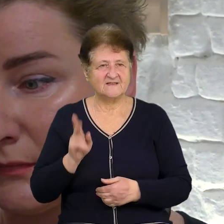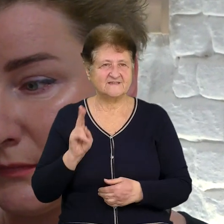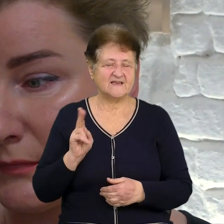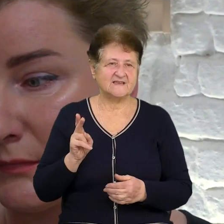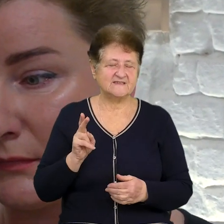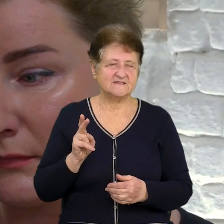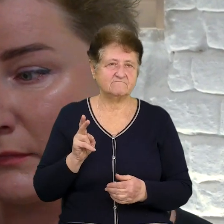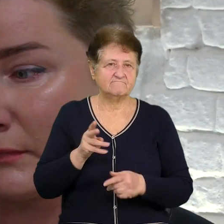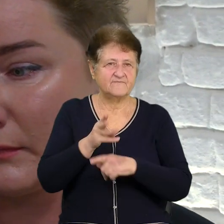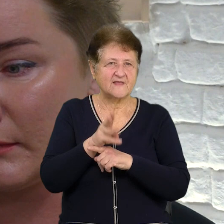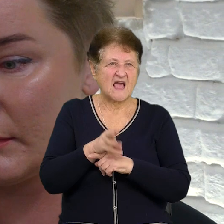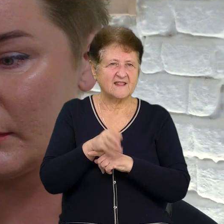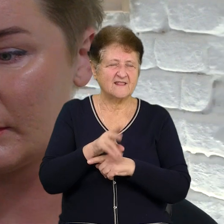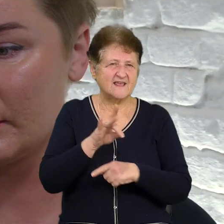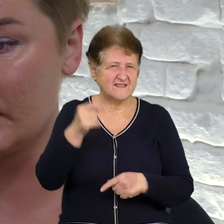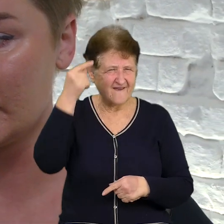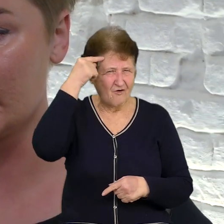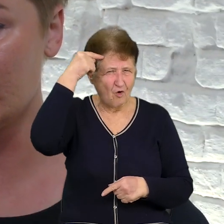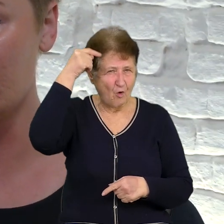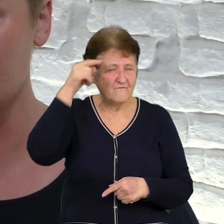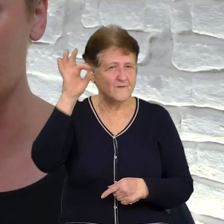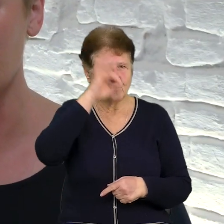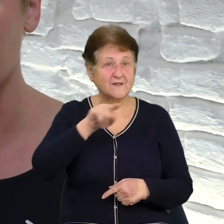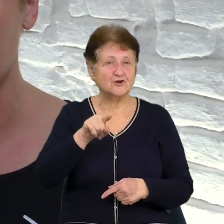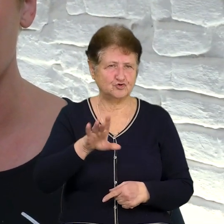в голові про те, що було.